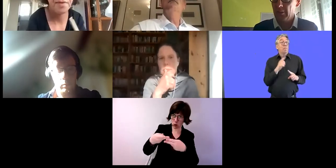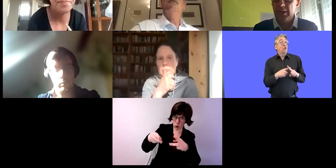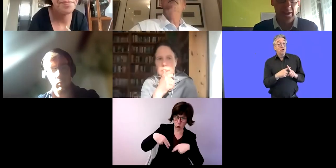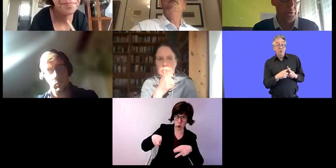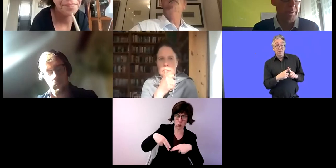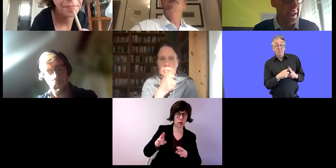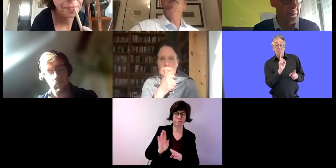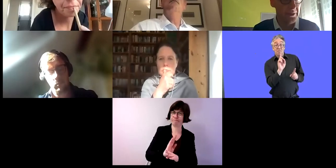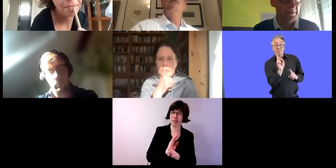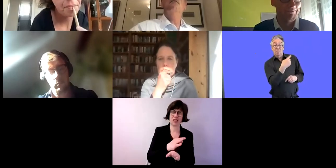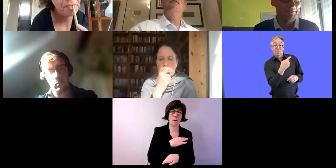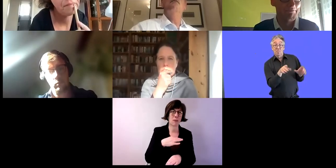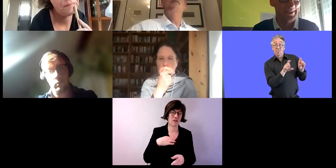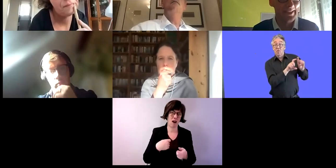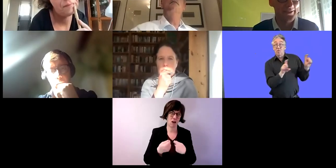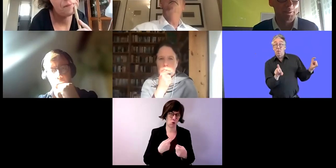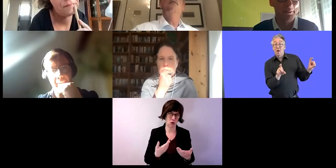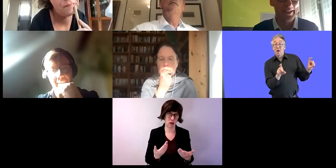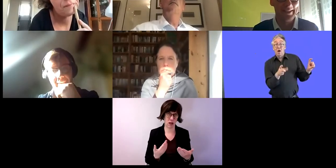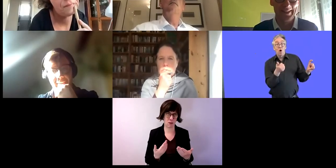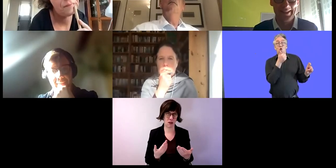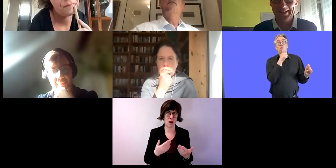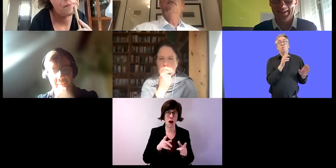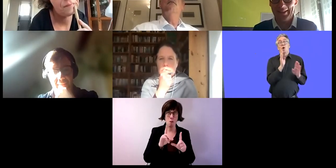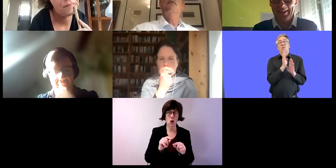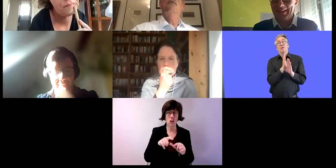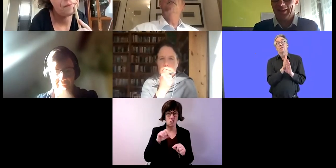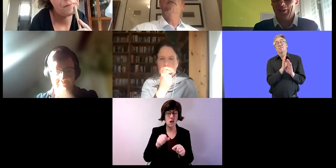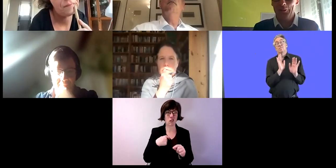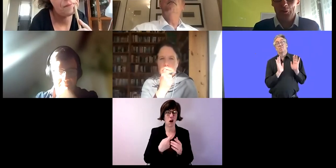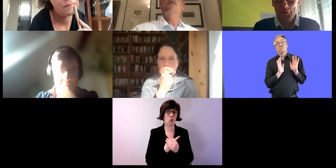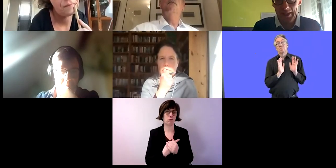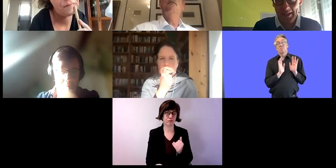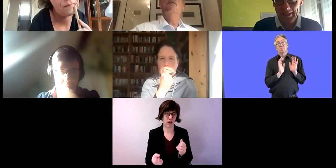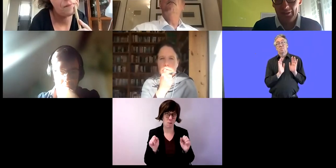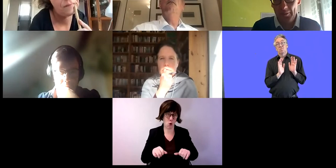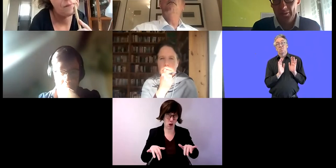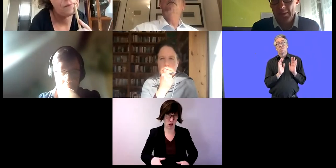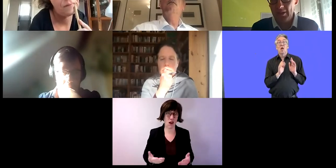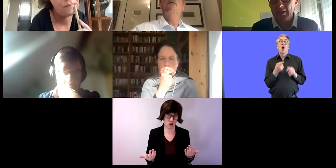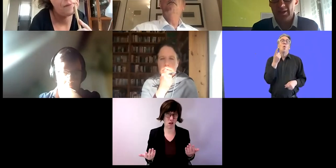Privatunternehmen. Und das bedeutet, dass wir auch bankrott gehen können, die Möglichkeit besteht.